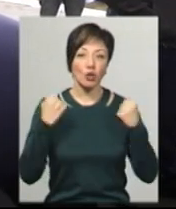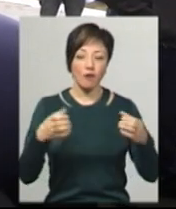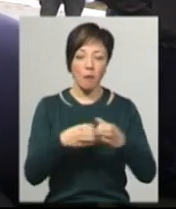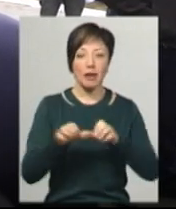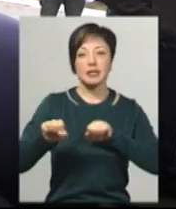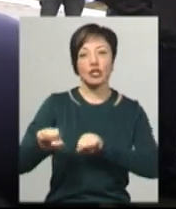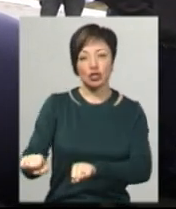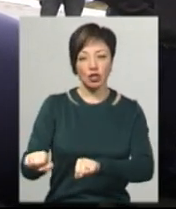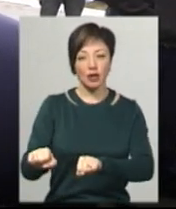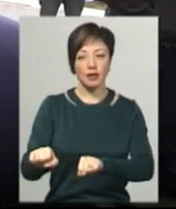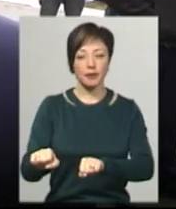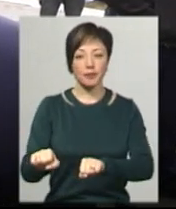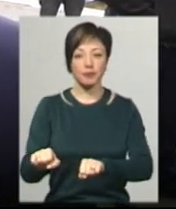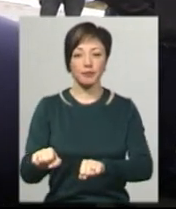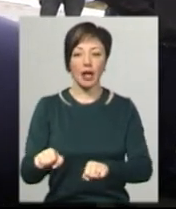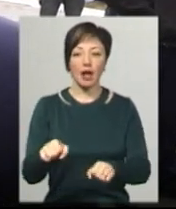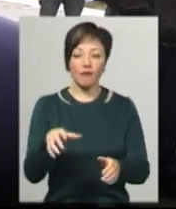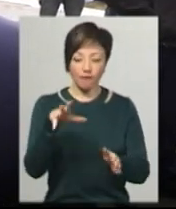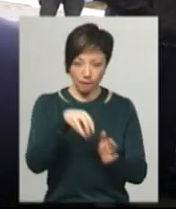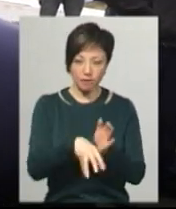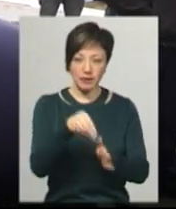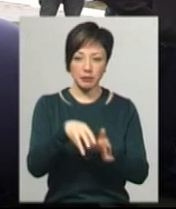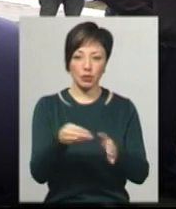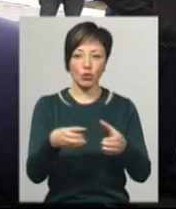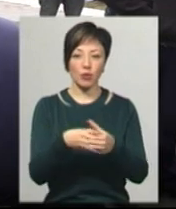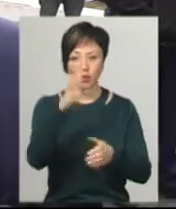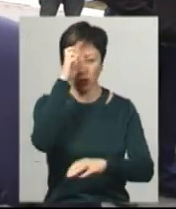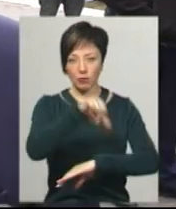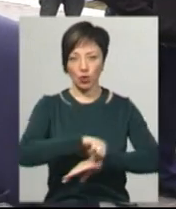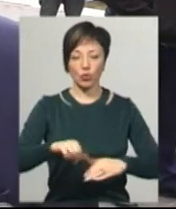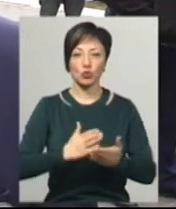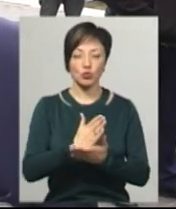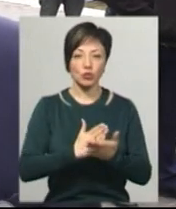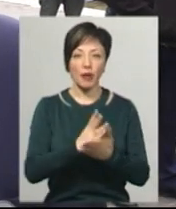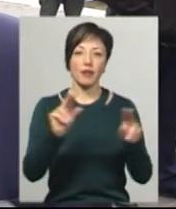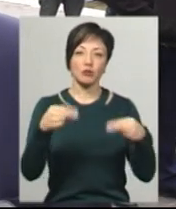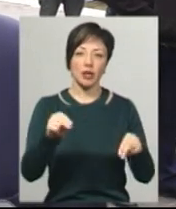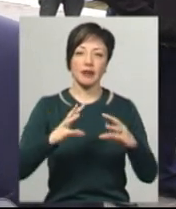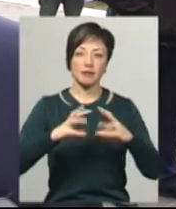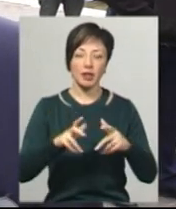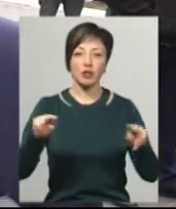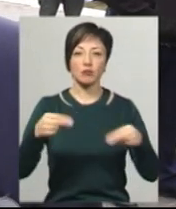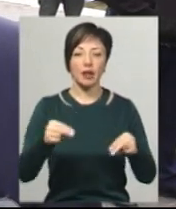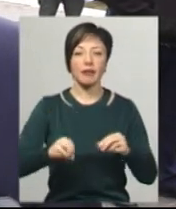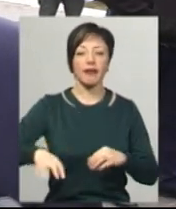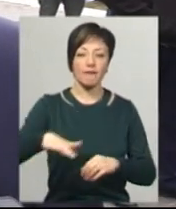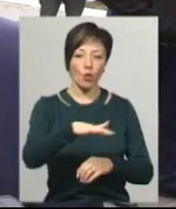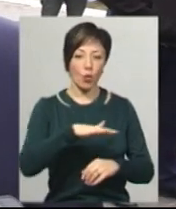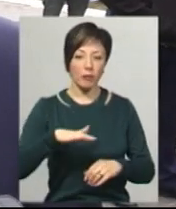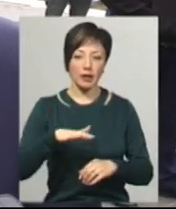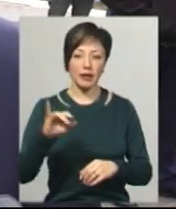захищає, доставить збірні команди України і державної прикордонної служби на чемпіонатах Міра, на чемпіонатах